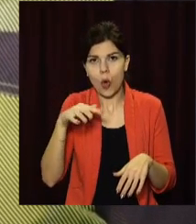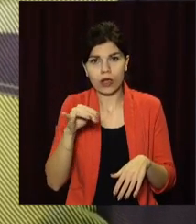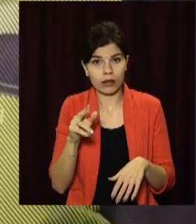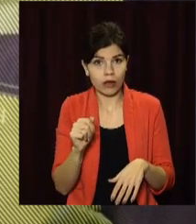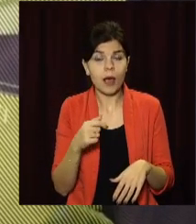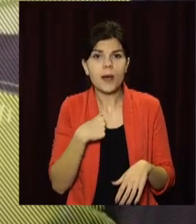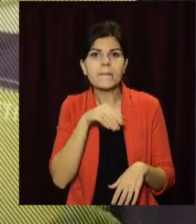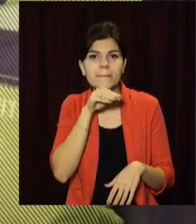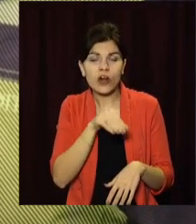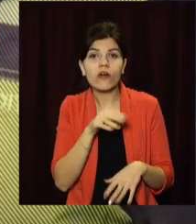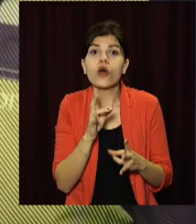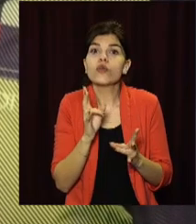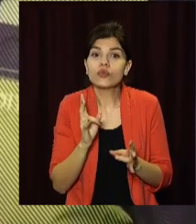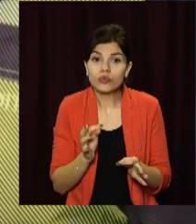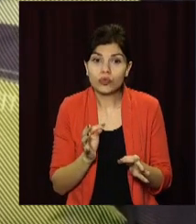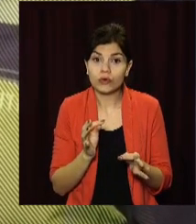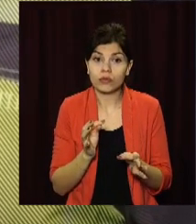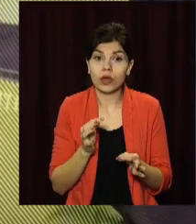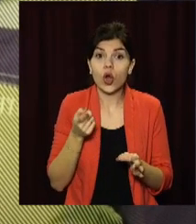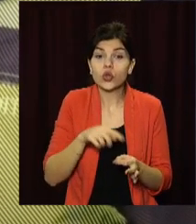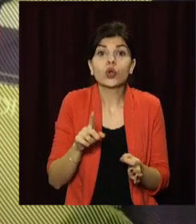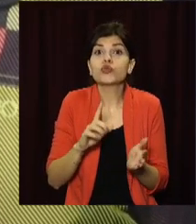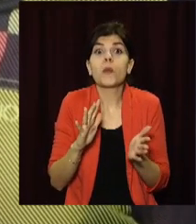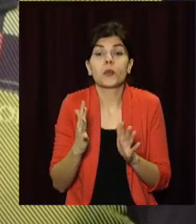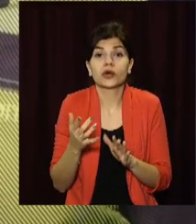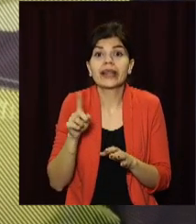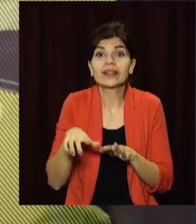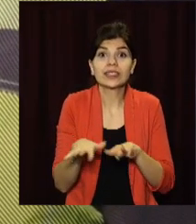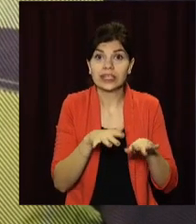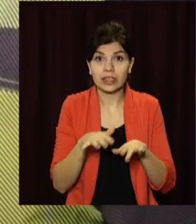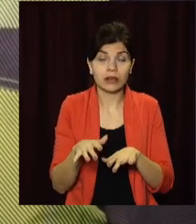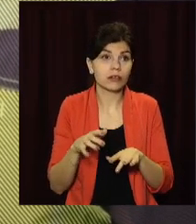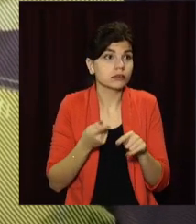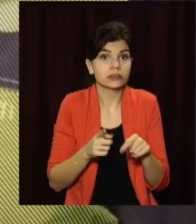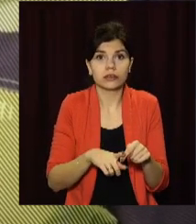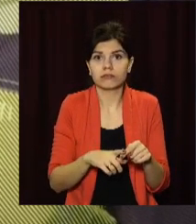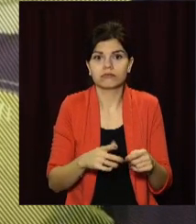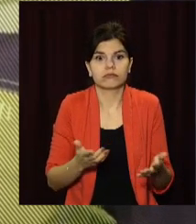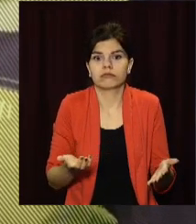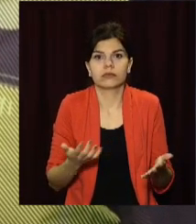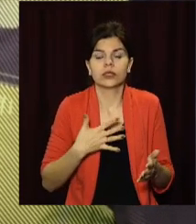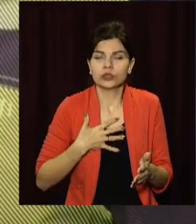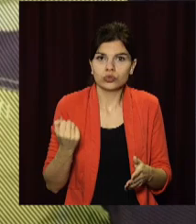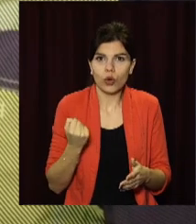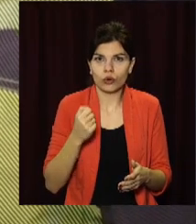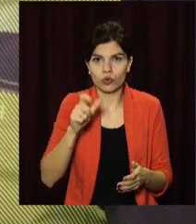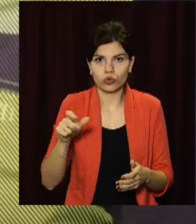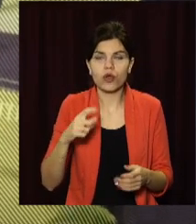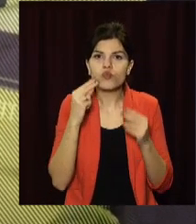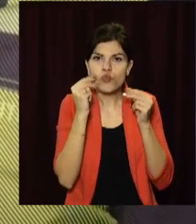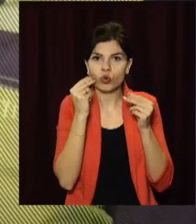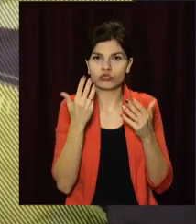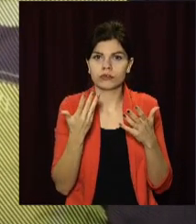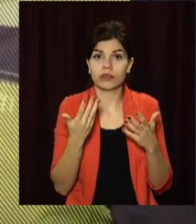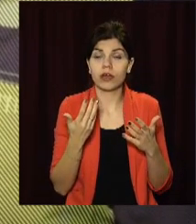професіонально. Але те, що відбувалося тоді – це стійкость людей, мужество.